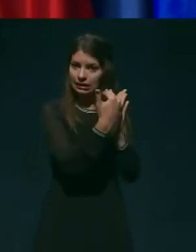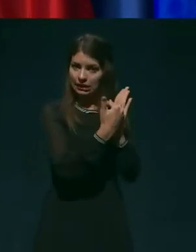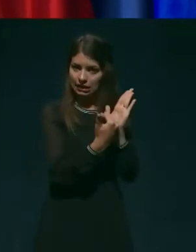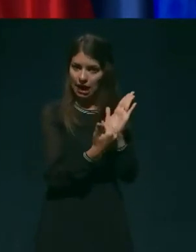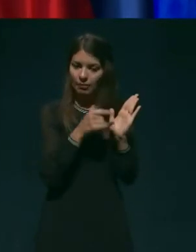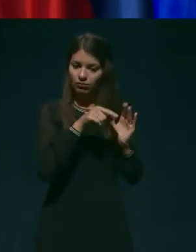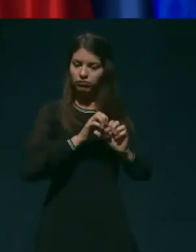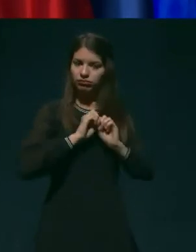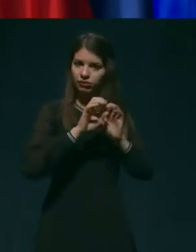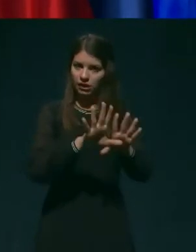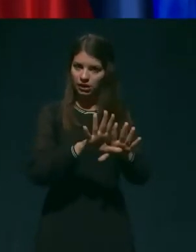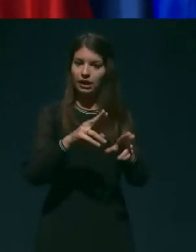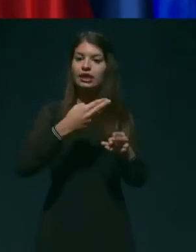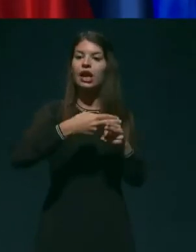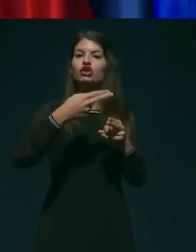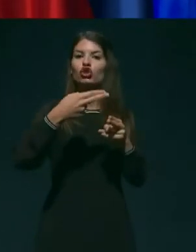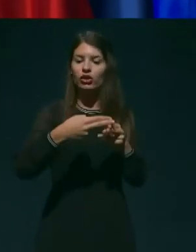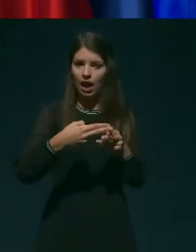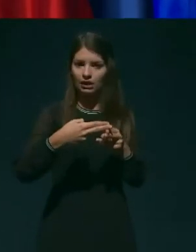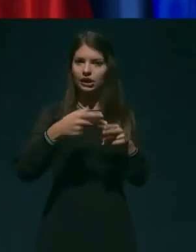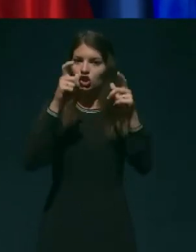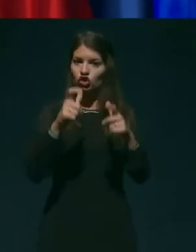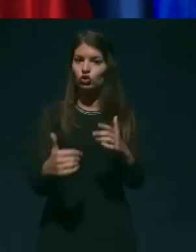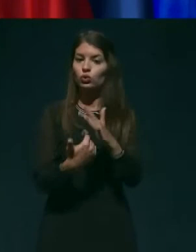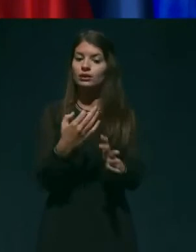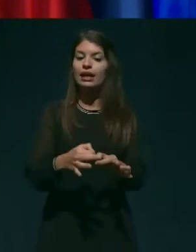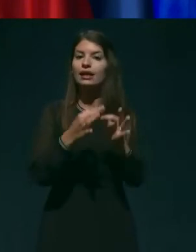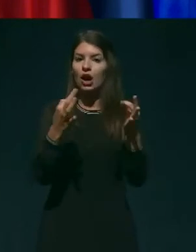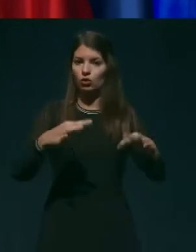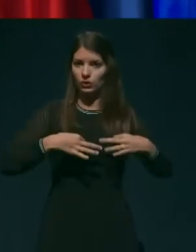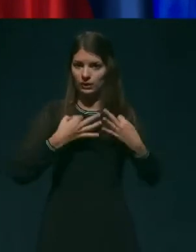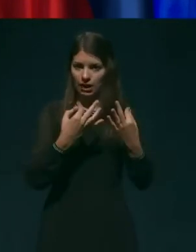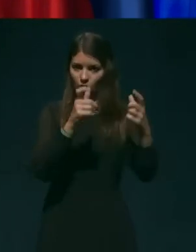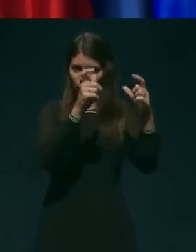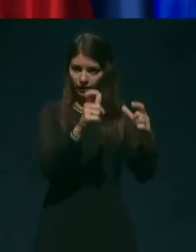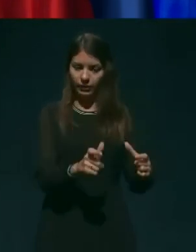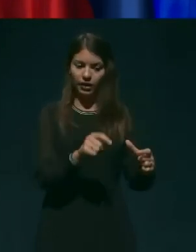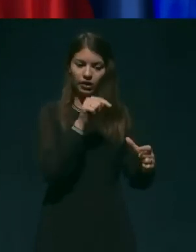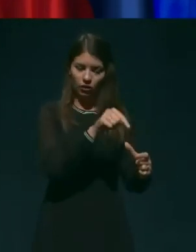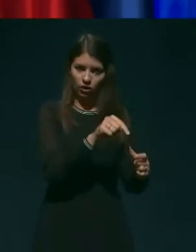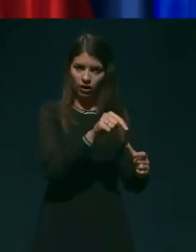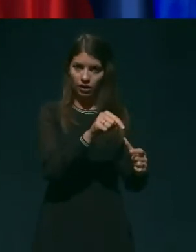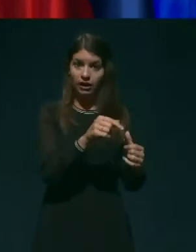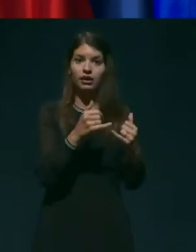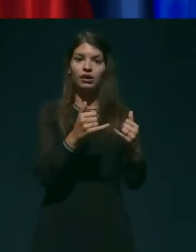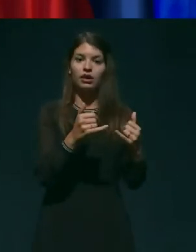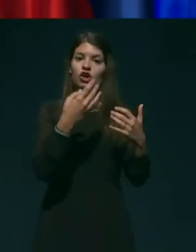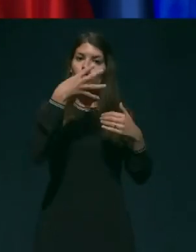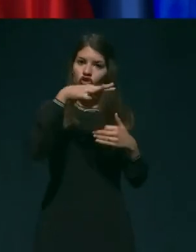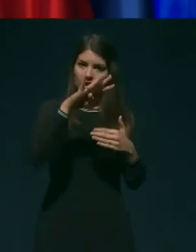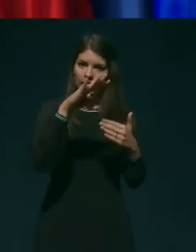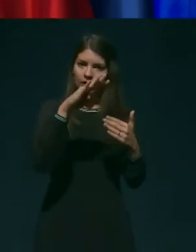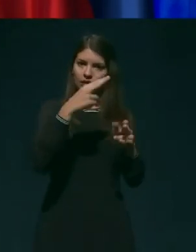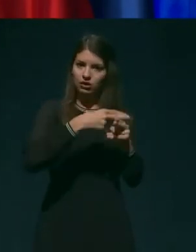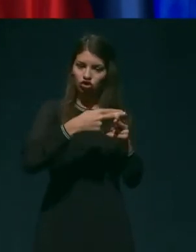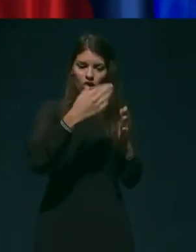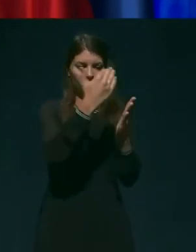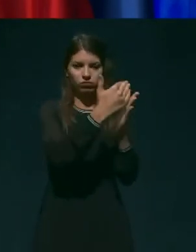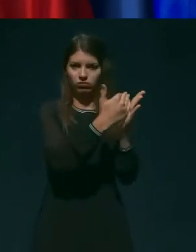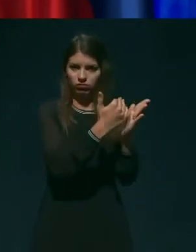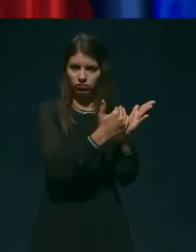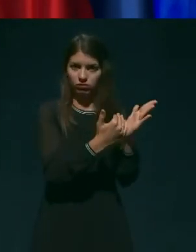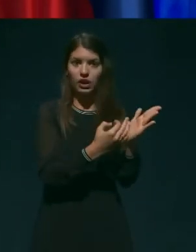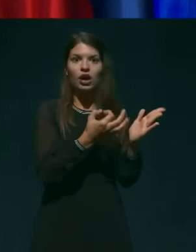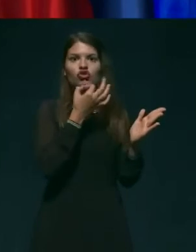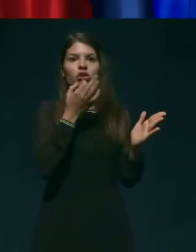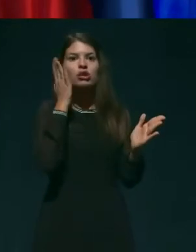Nacionalni inštitut za javno zdravje. Tam je bilo na zadnje 14 držav, če se bo v kateri od evropskih držav